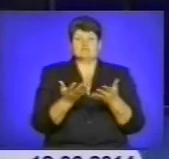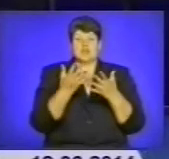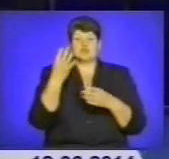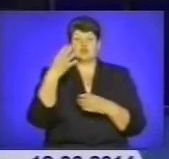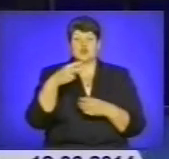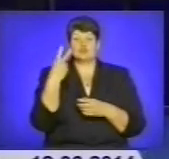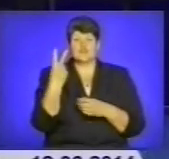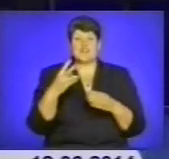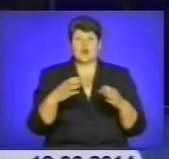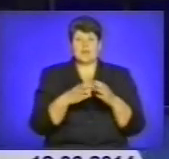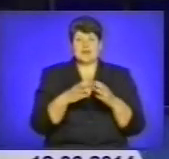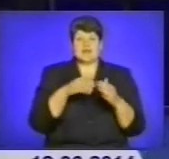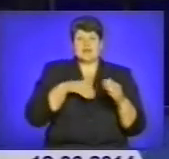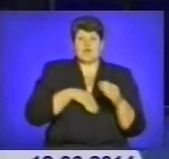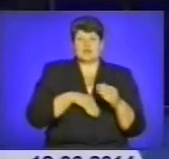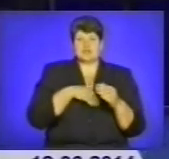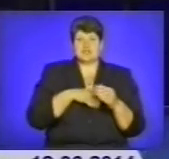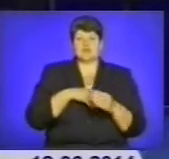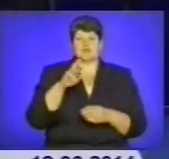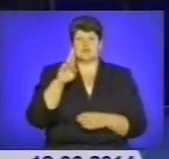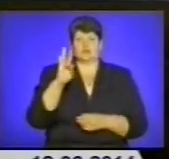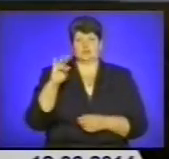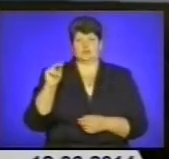наповнювали кишені президента-втікача та його оточення.